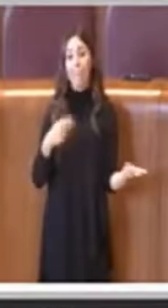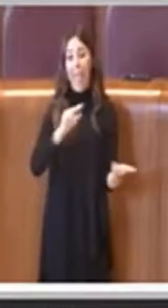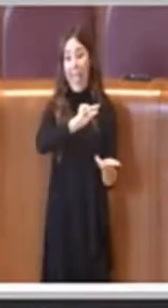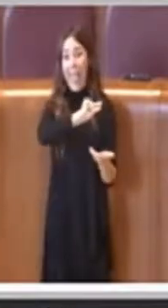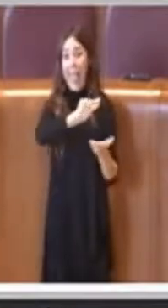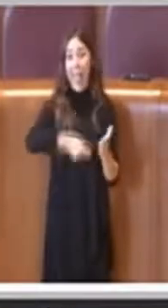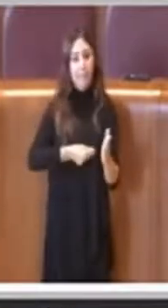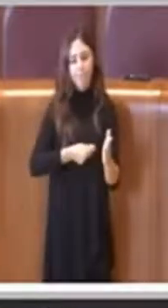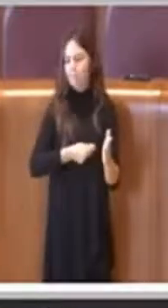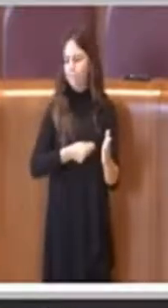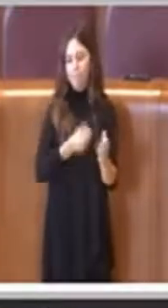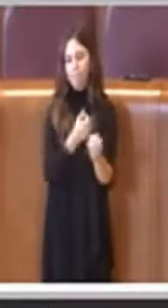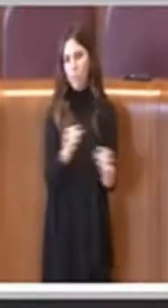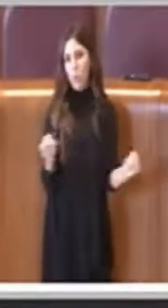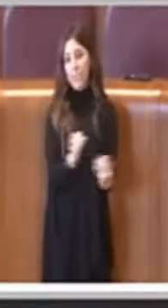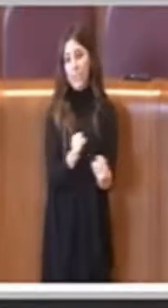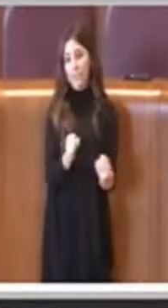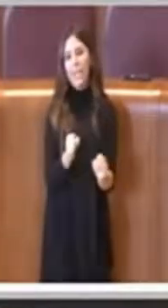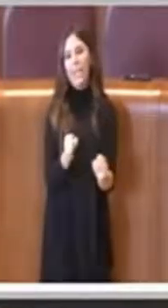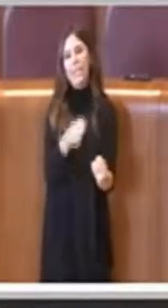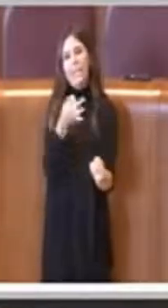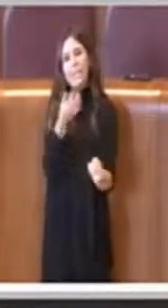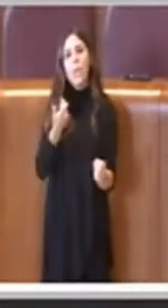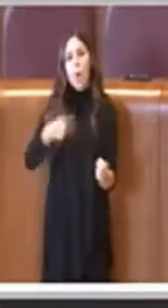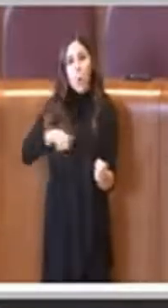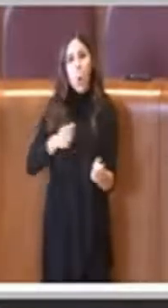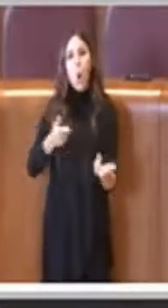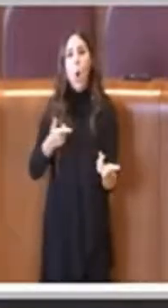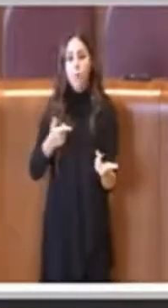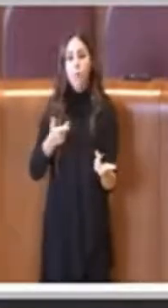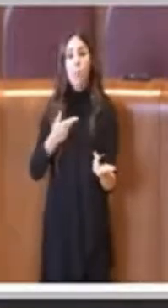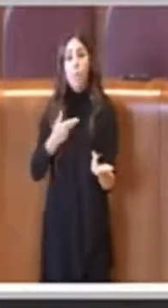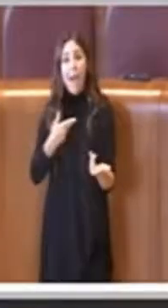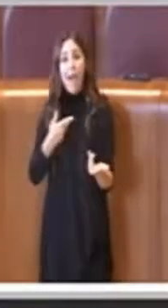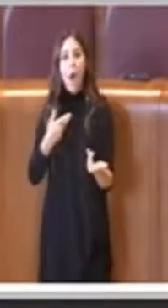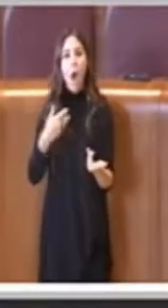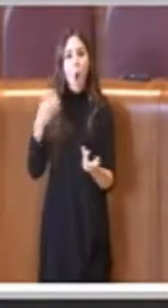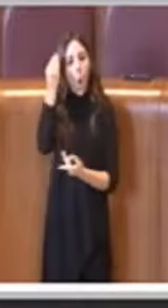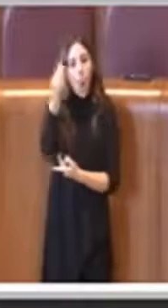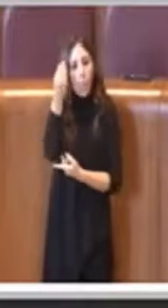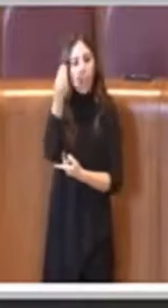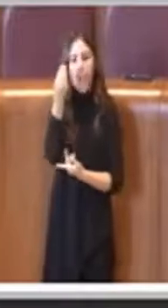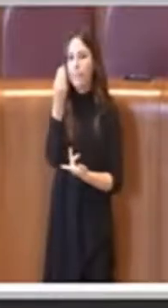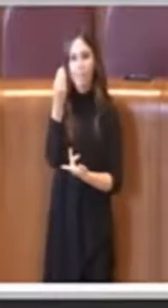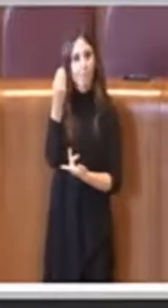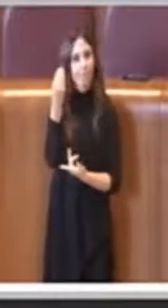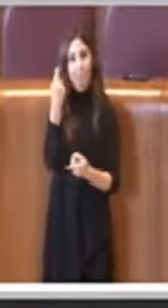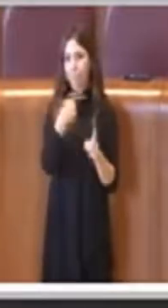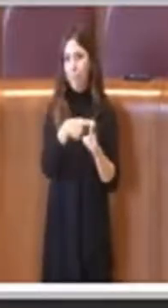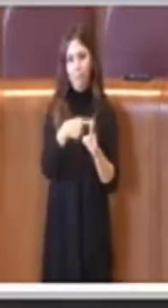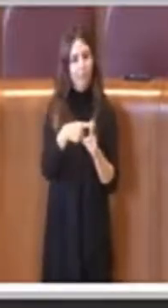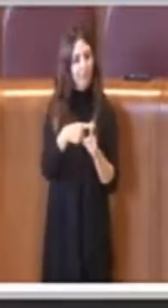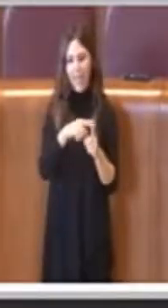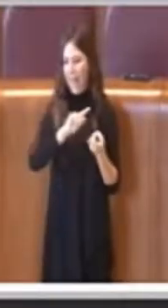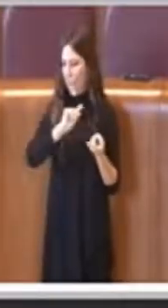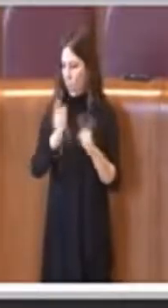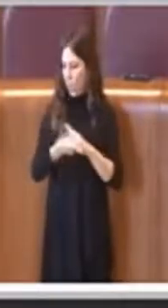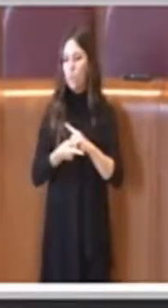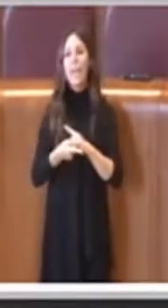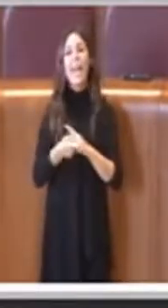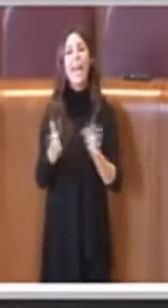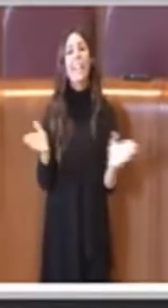perciò dovevamo per forza di cose, avendo anche il parere non positivo del Dipartimento Mobilità,